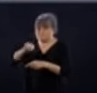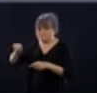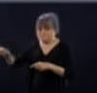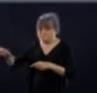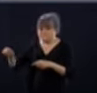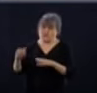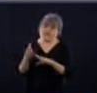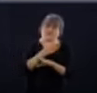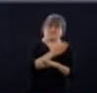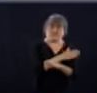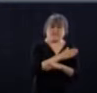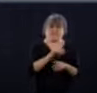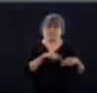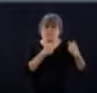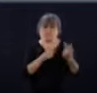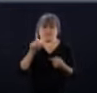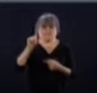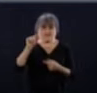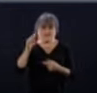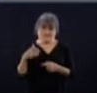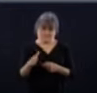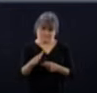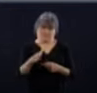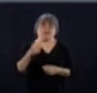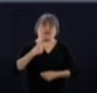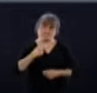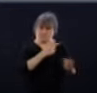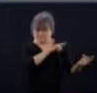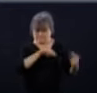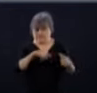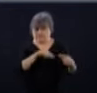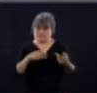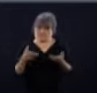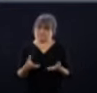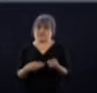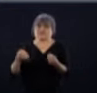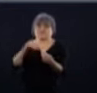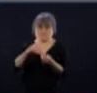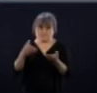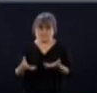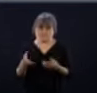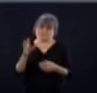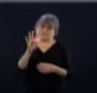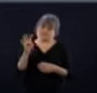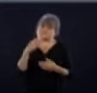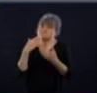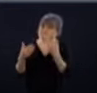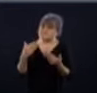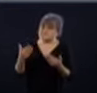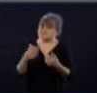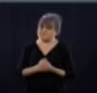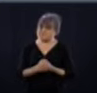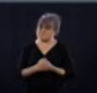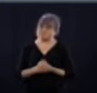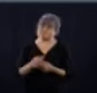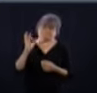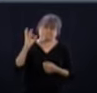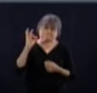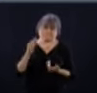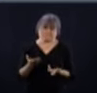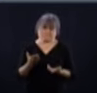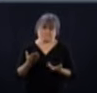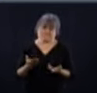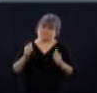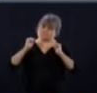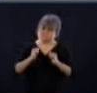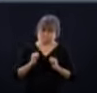déployées depuis le 20 avril, les troupes des Forces armées canadiennes. Alors, on les remercie. On est bien heureux de l'arrivée de ces personnes-là. Ça va